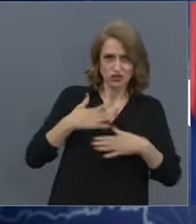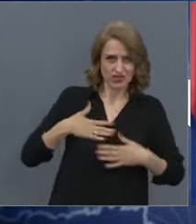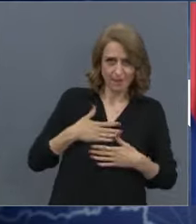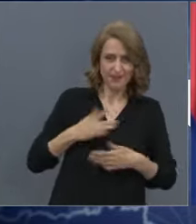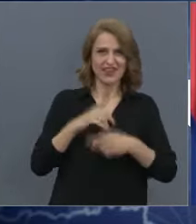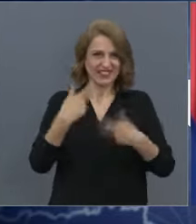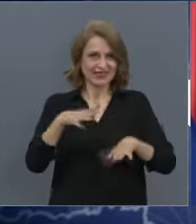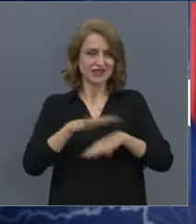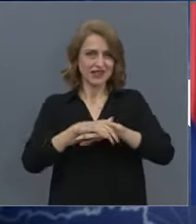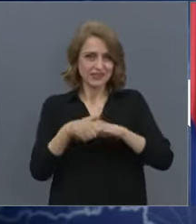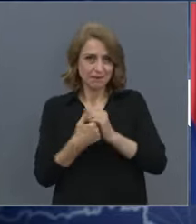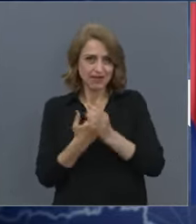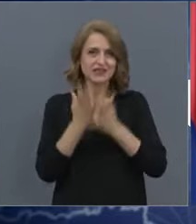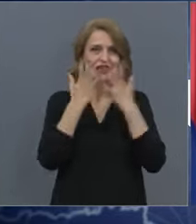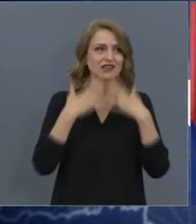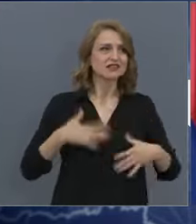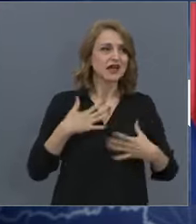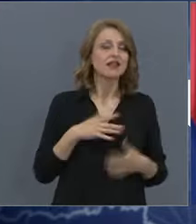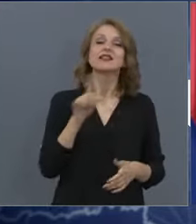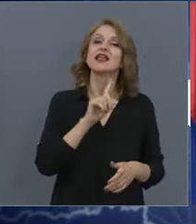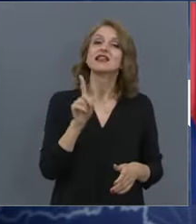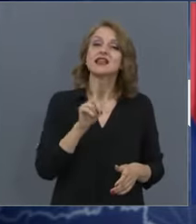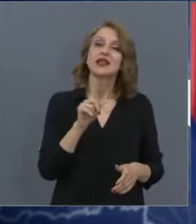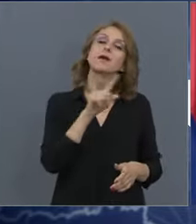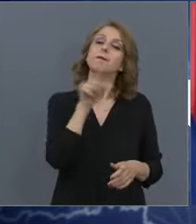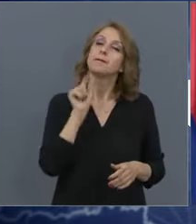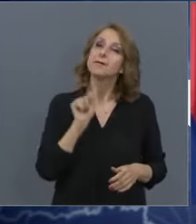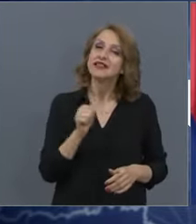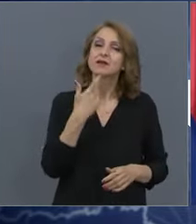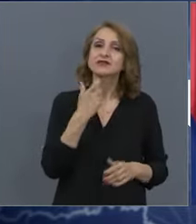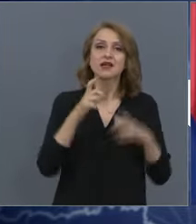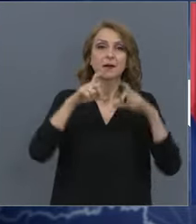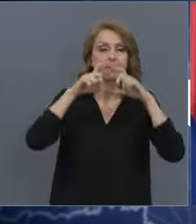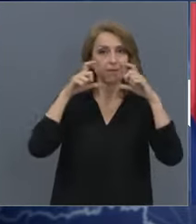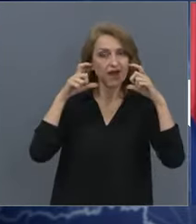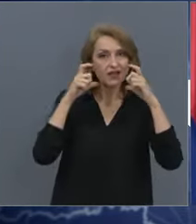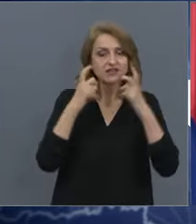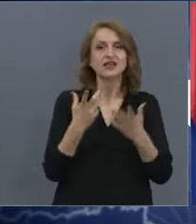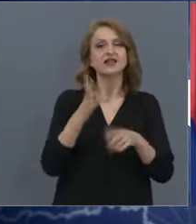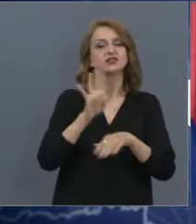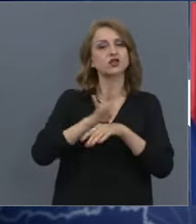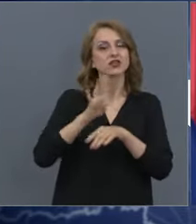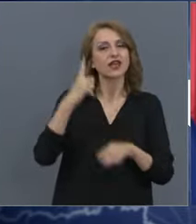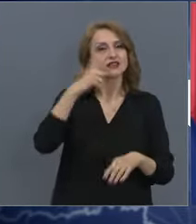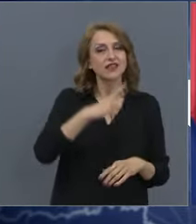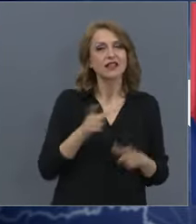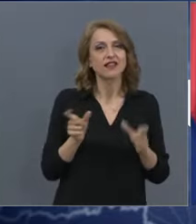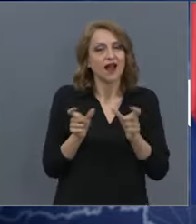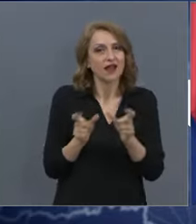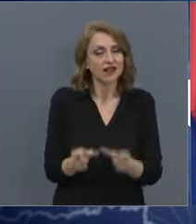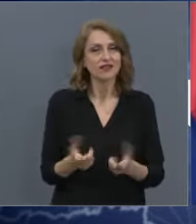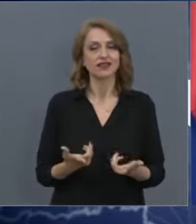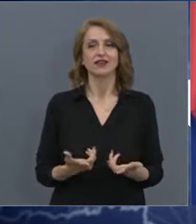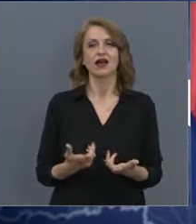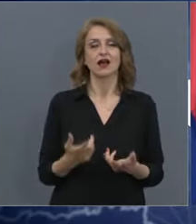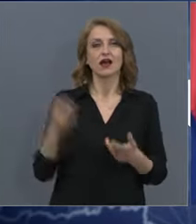мерцете? Това ли искате, щава да каже господът? Питам за носенето на маски за задължителна 14-дневна карантина за близъщите от